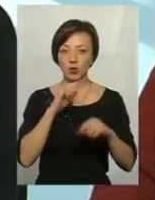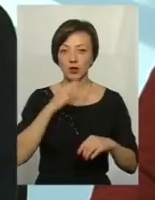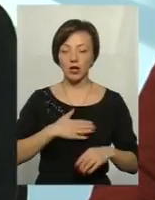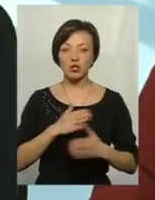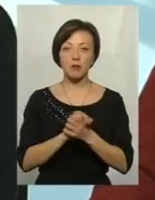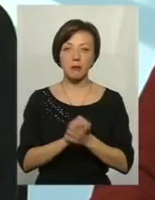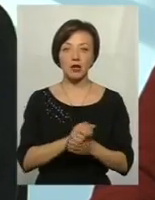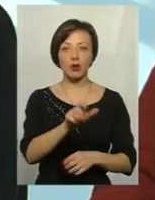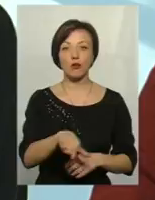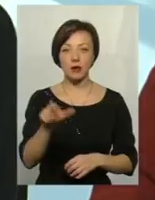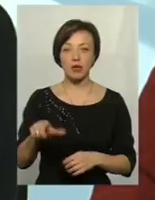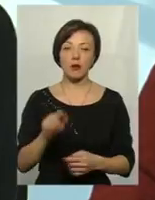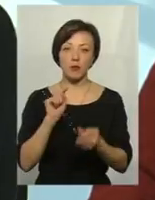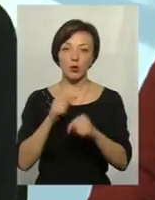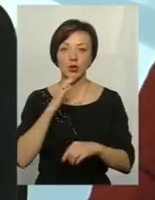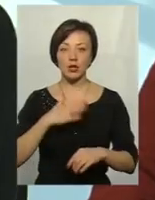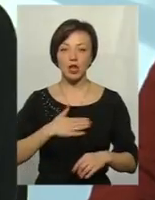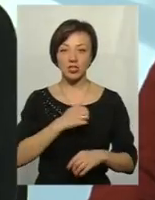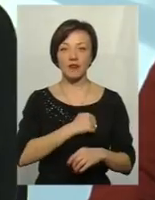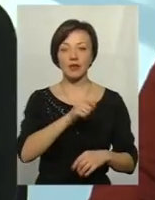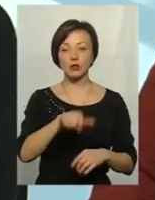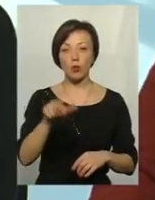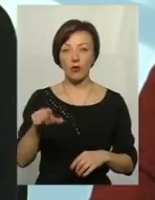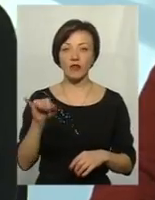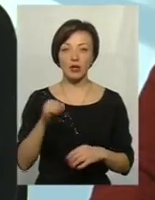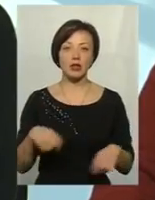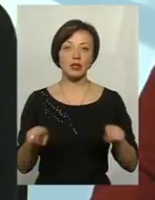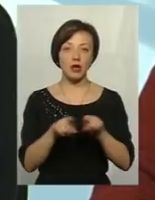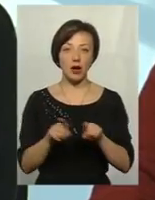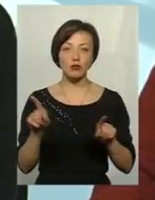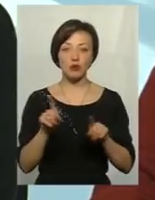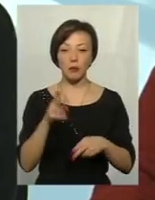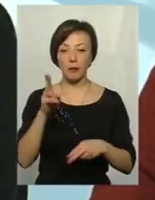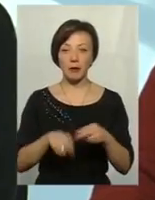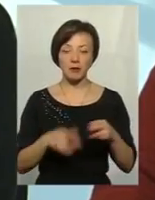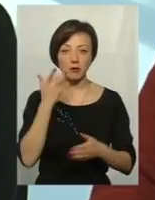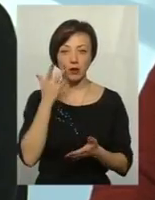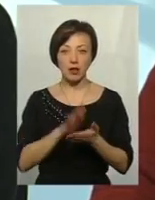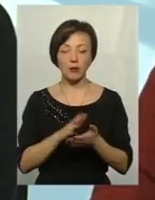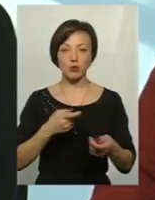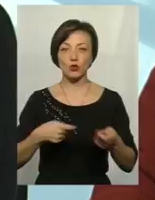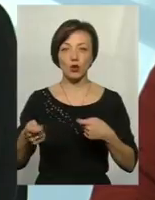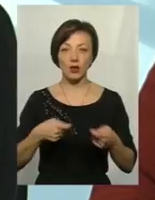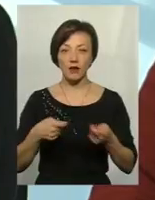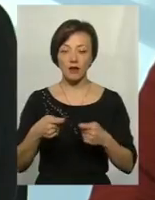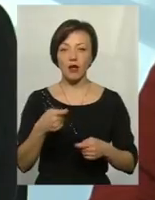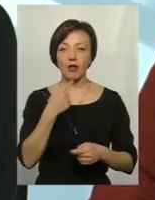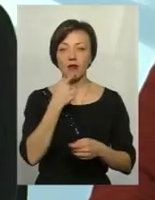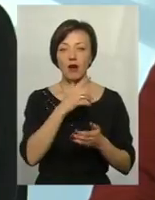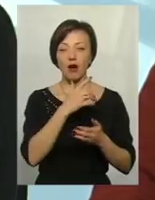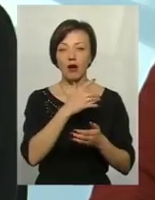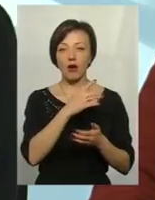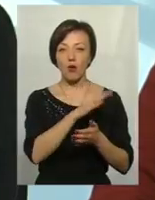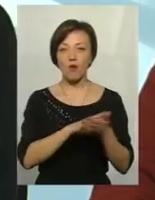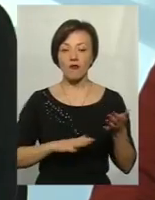громадян, проти наших військових, і також, щоби припинила оцю ганепну торгівлю на крові, щоб